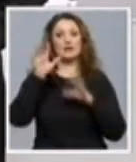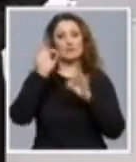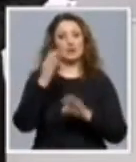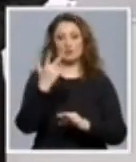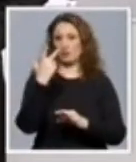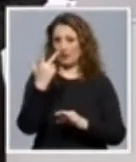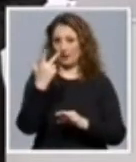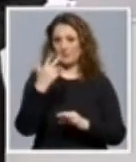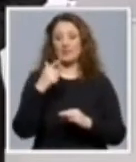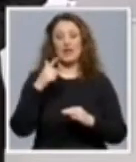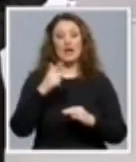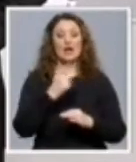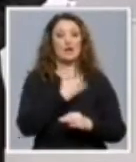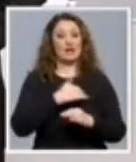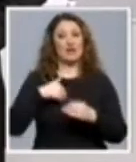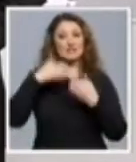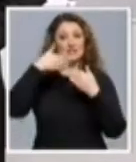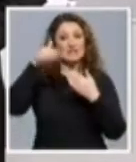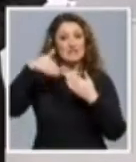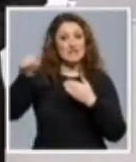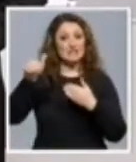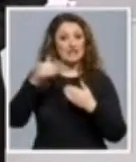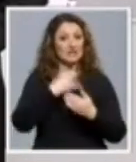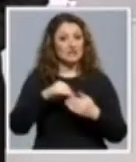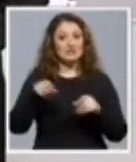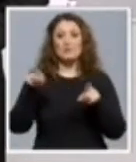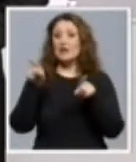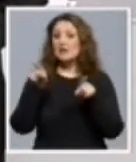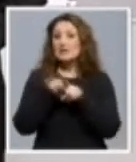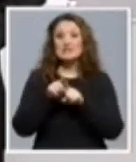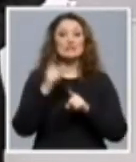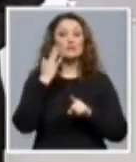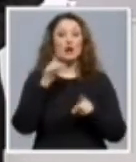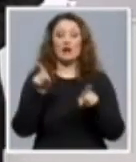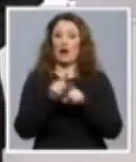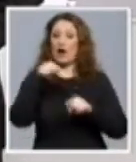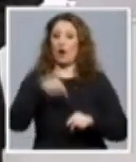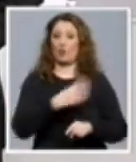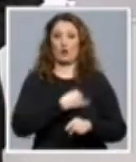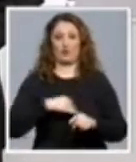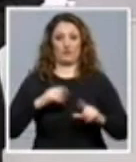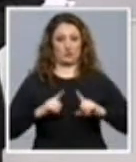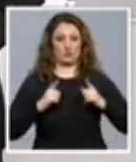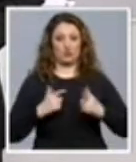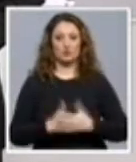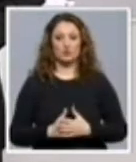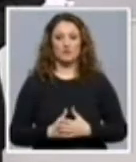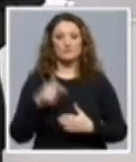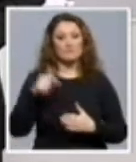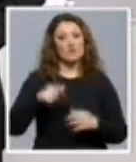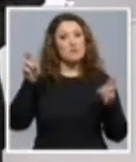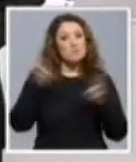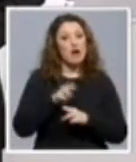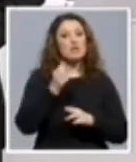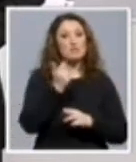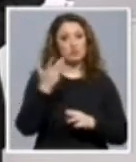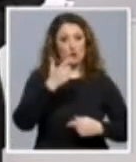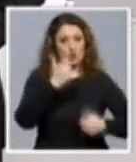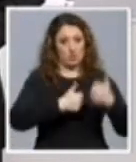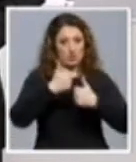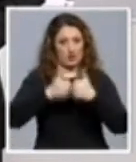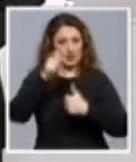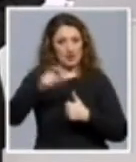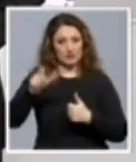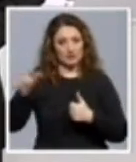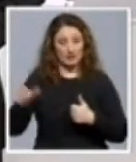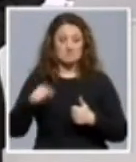Hrvatska, prema nekim procjenama, ima jednak broj ljudi kao i domovinjska. U našem studiju stiglo nešto manje kandidata nego inače, tako da bi